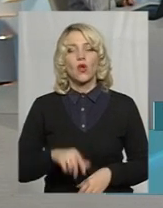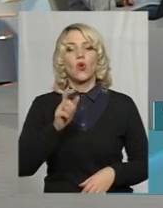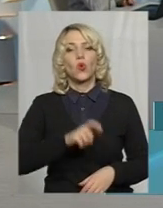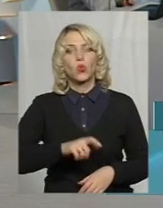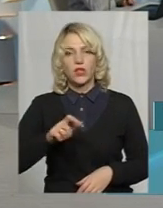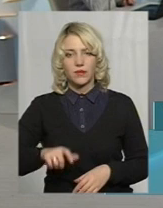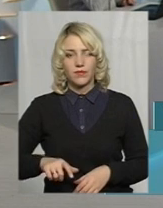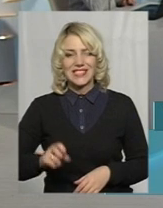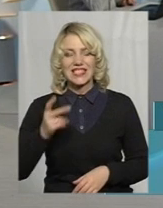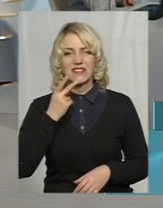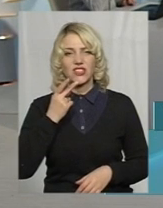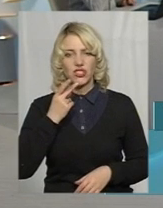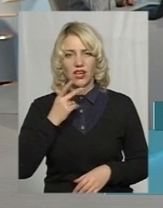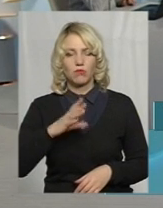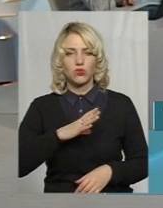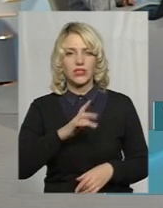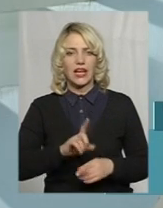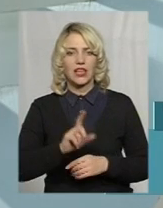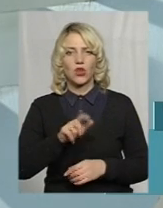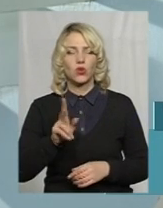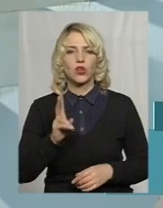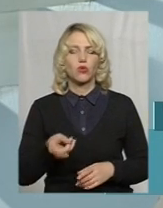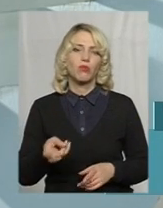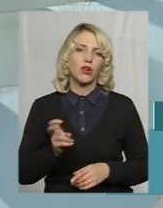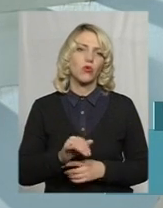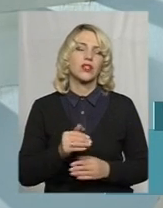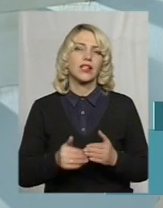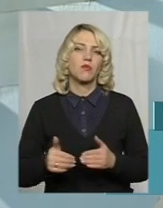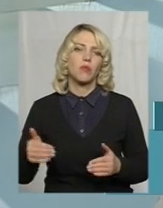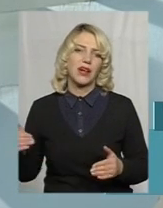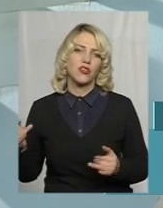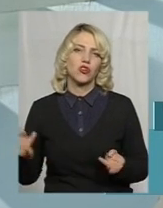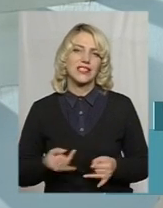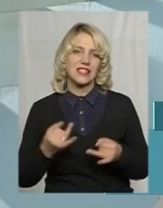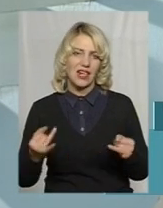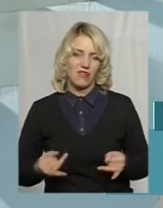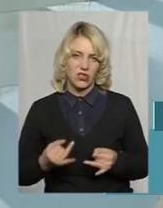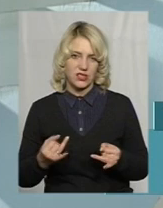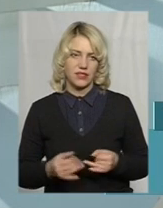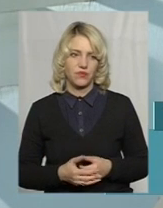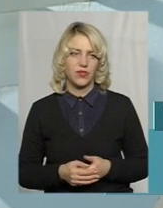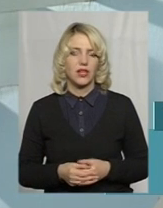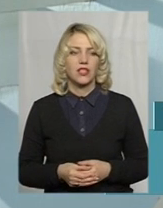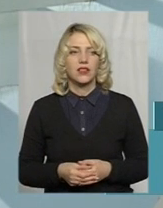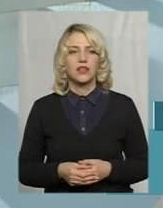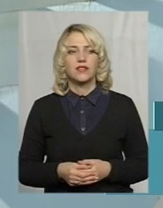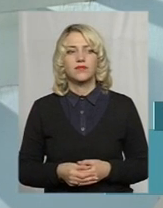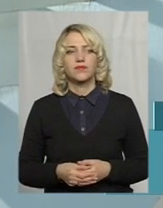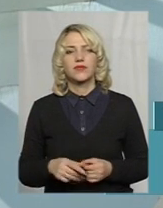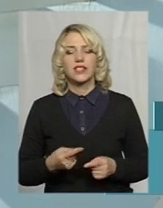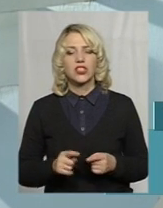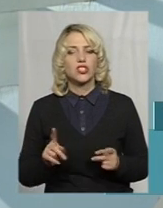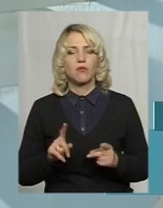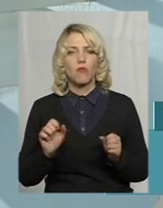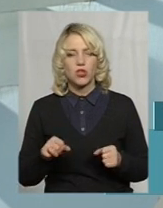Люди, зазвичай були такі люди, які приходили і попередньо цікавились тим, чим